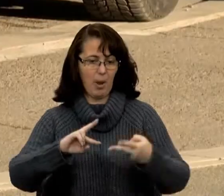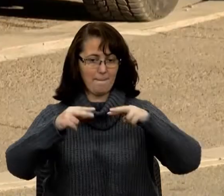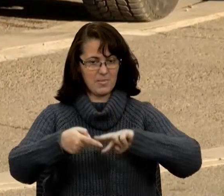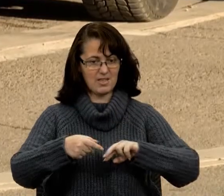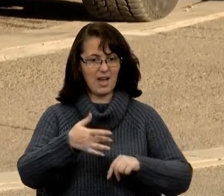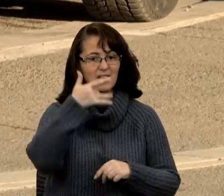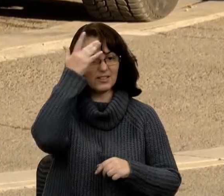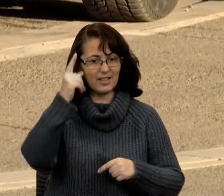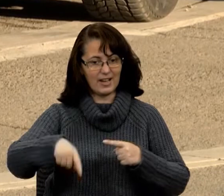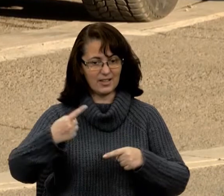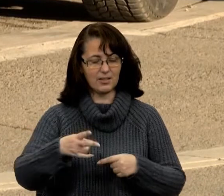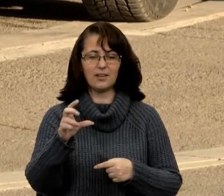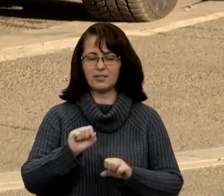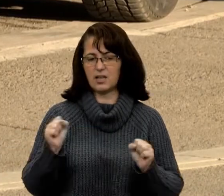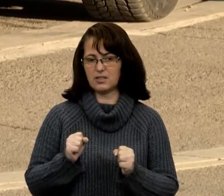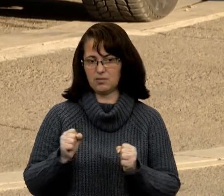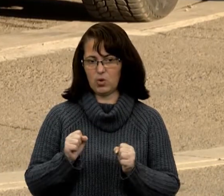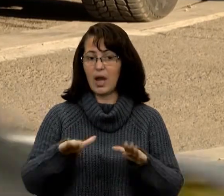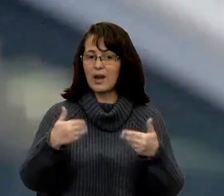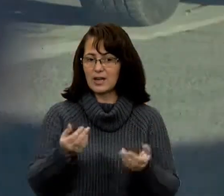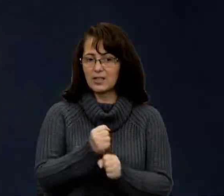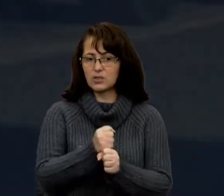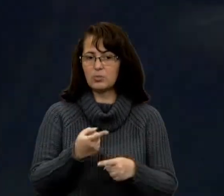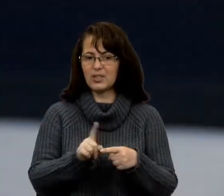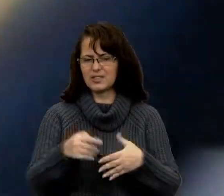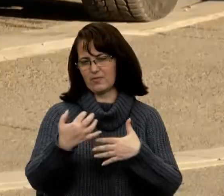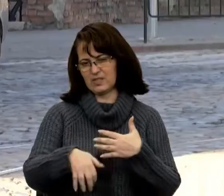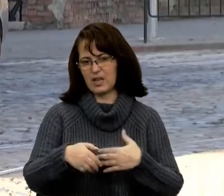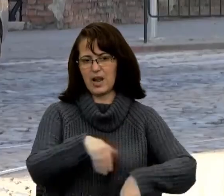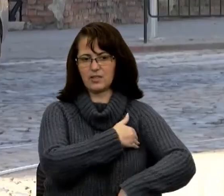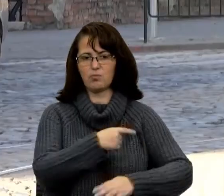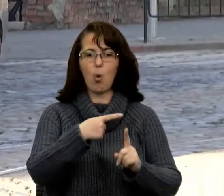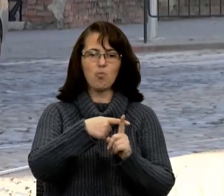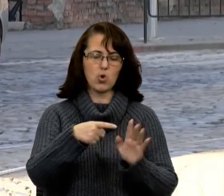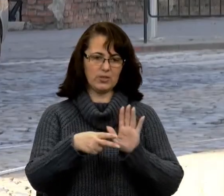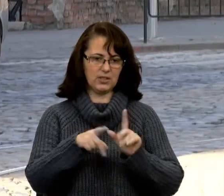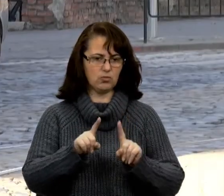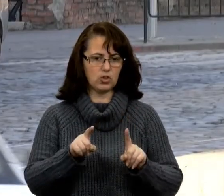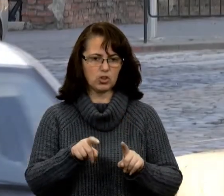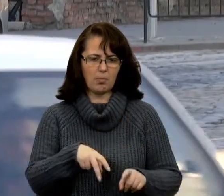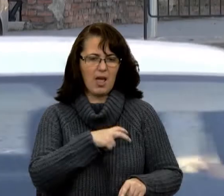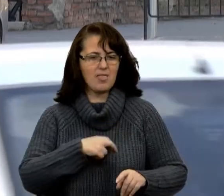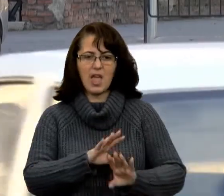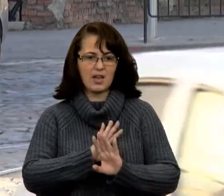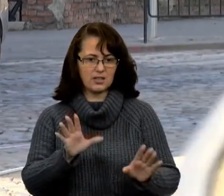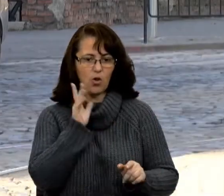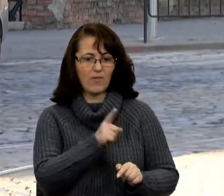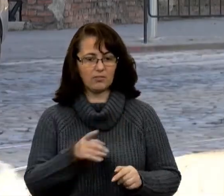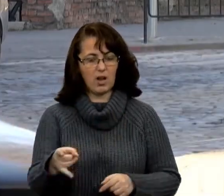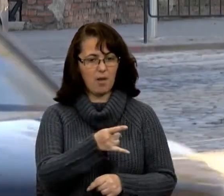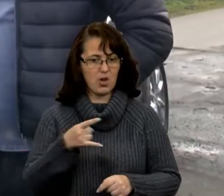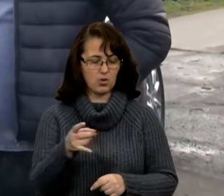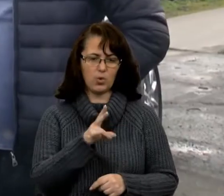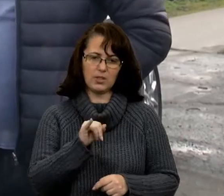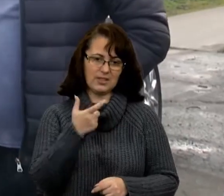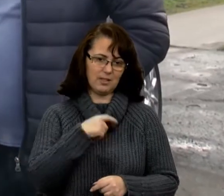зимові. Автоексперти радять зробити це уже при середній температурі плюс сім, щоб не наражати на небезпеку під час руху ні себе,